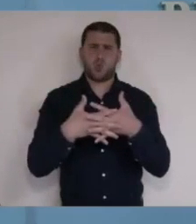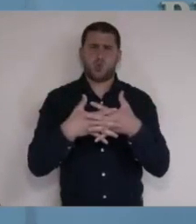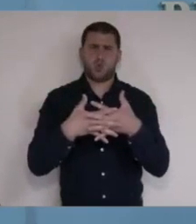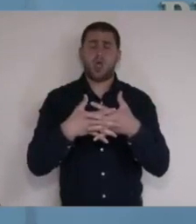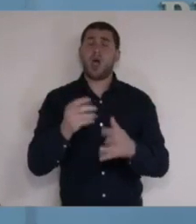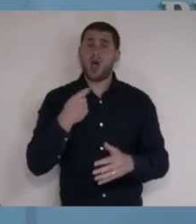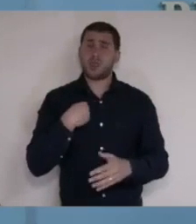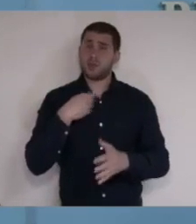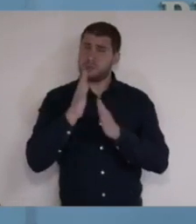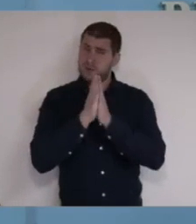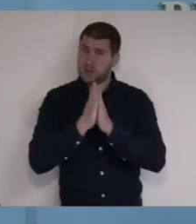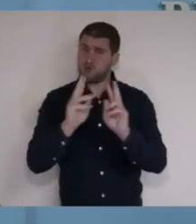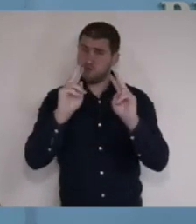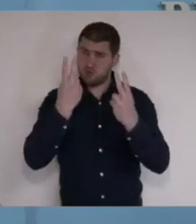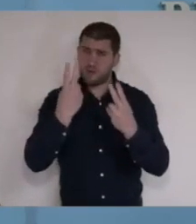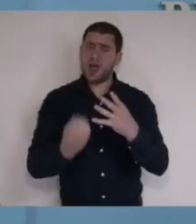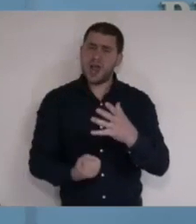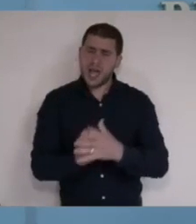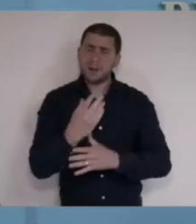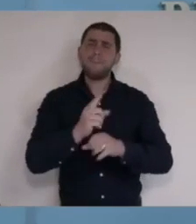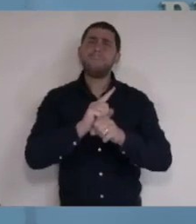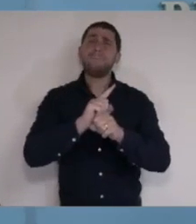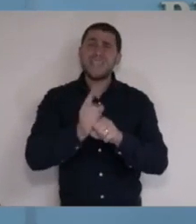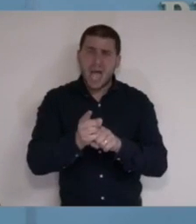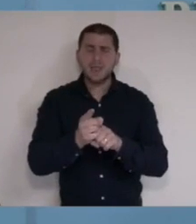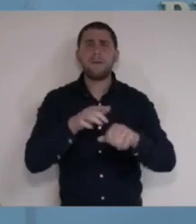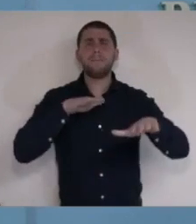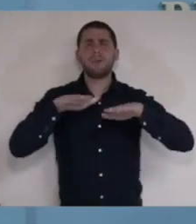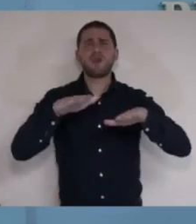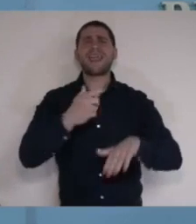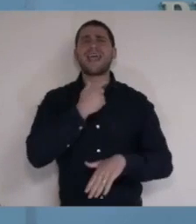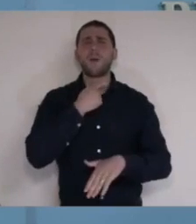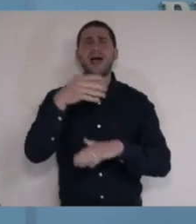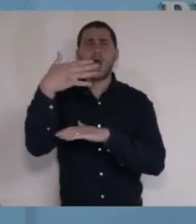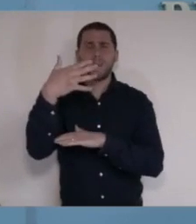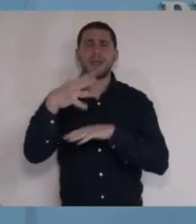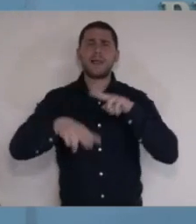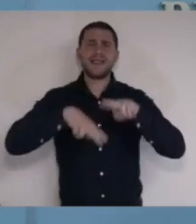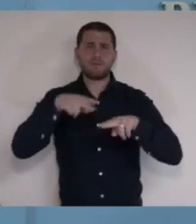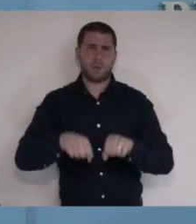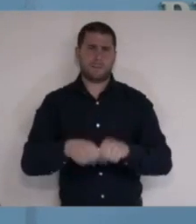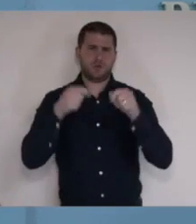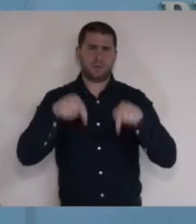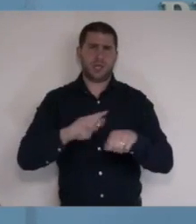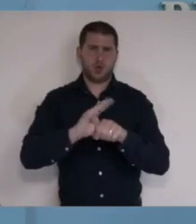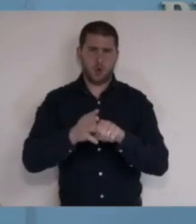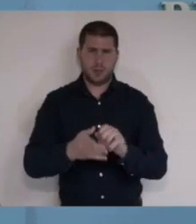אני חוזר וקורא להקים מיד ממשלת חירום לאומית לטיפול במשבר.